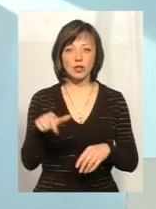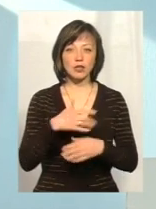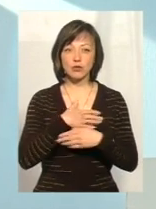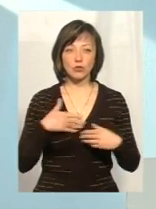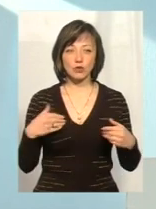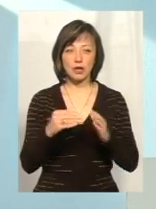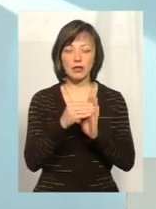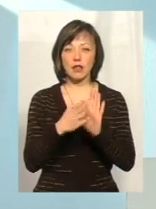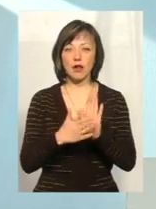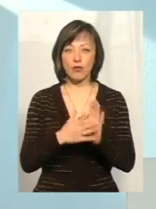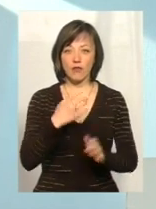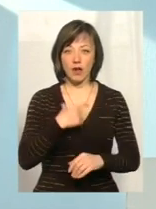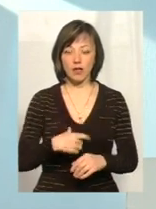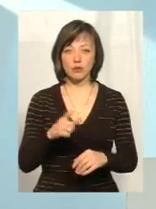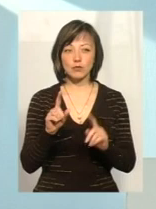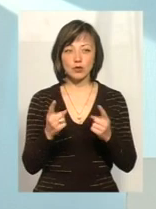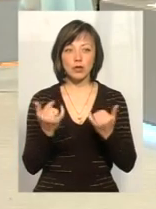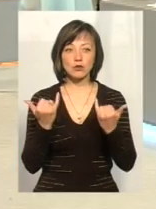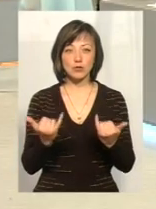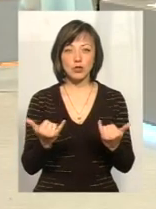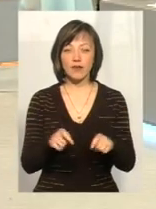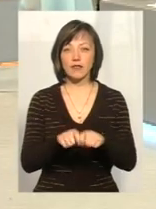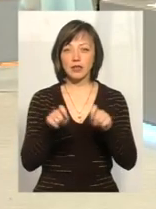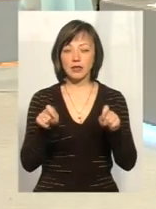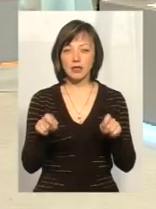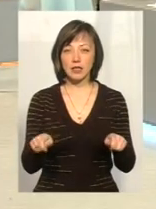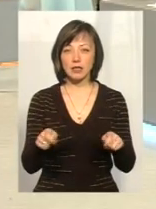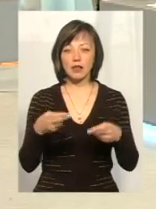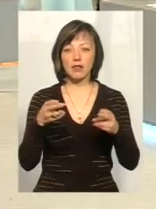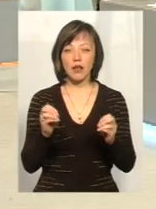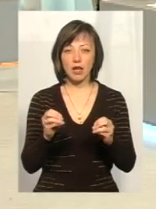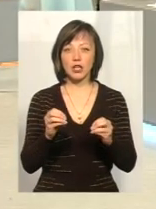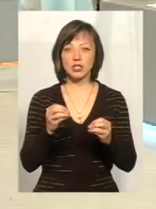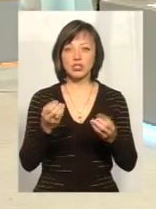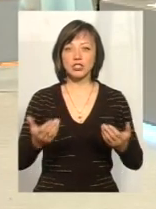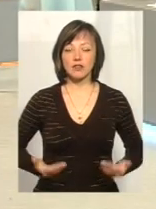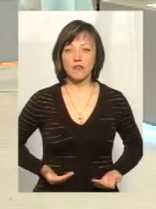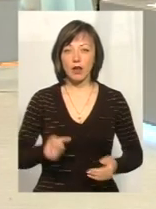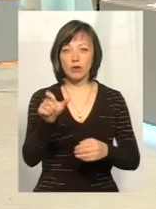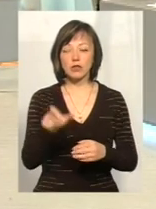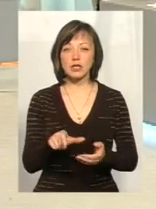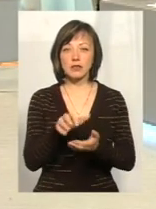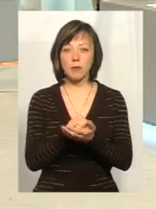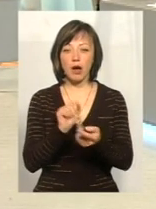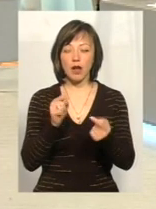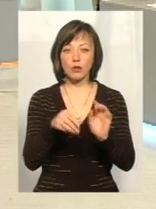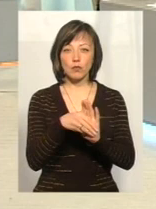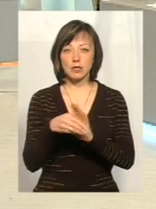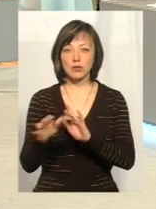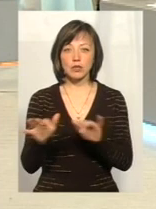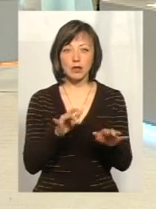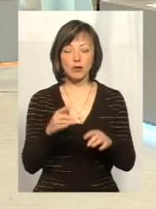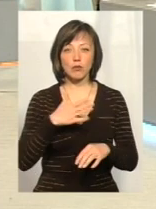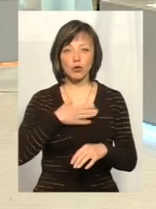схочуть декларуватися. Тому що на сьогодні відкрити, де живе людина, яка займається антикорупційною діяльністю, на мою думку, це